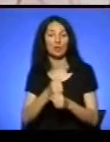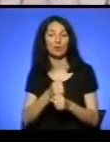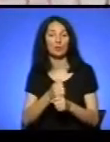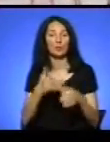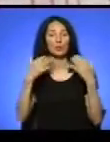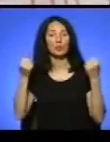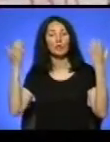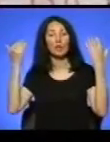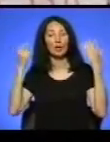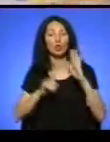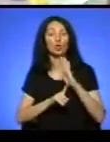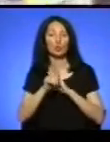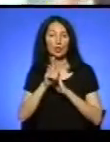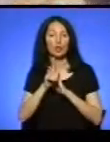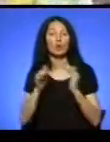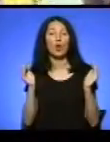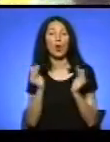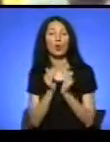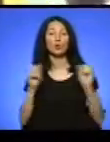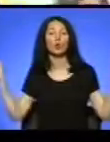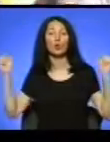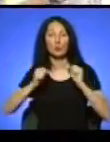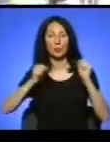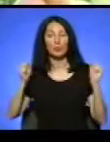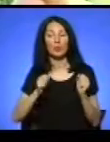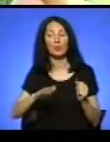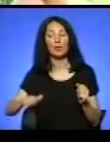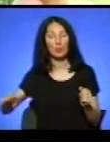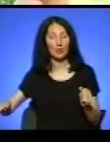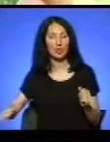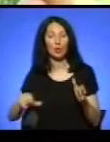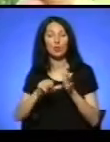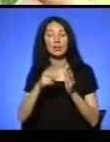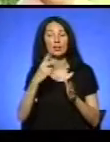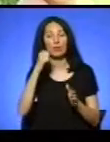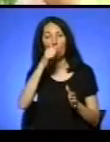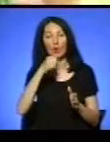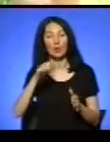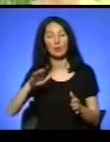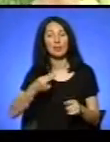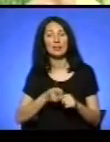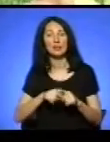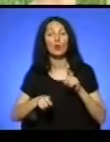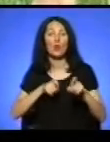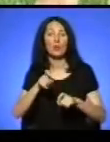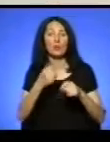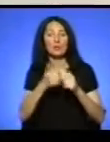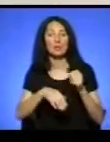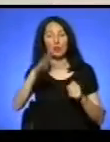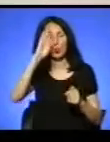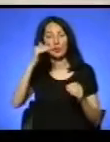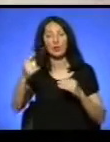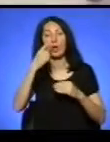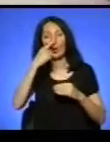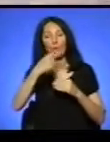Спортивні канікули розпочали з короткої розминки. Наймолодші учасниці – два роки. Після цього перший забіг серед хлопців на коротку